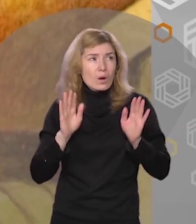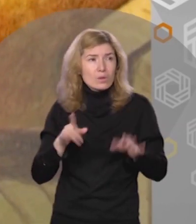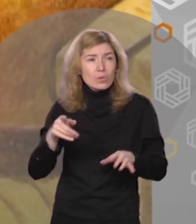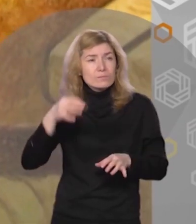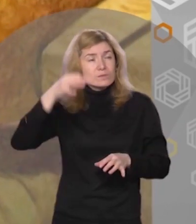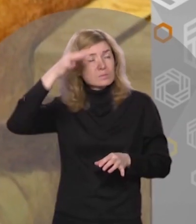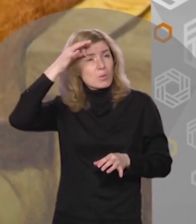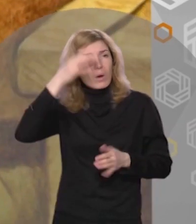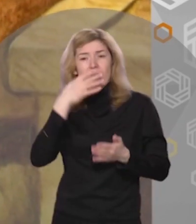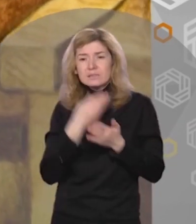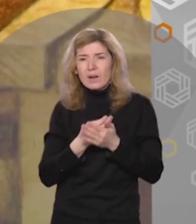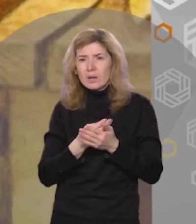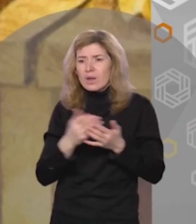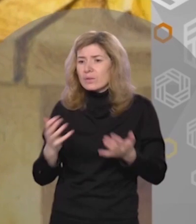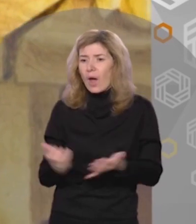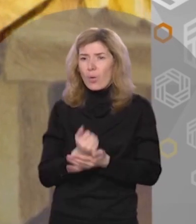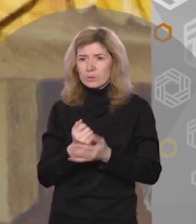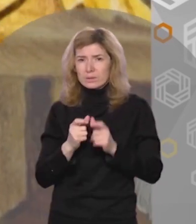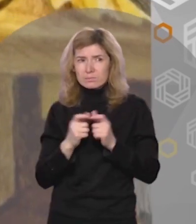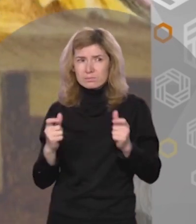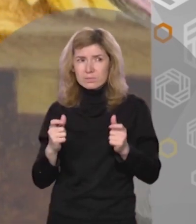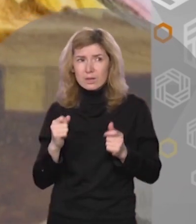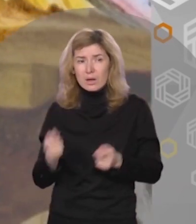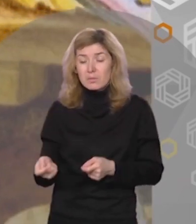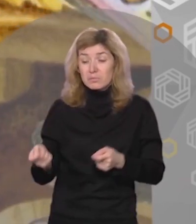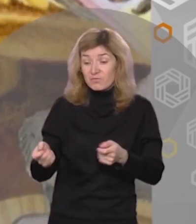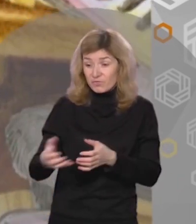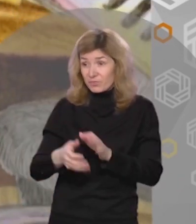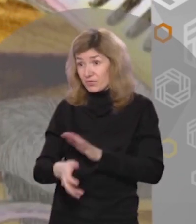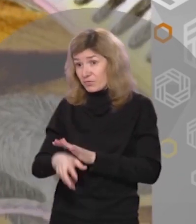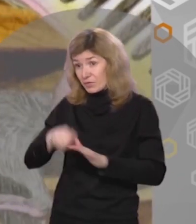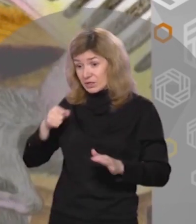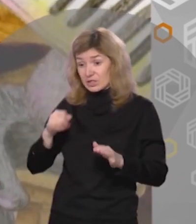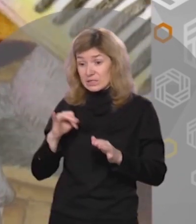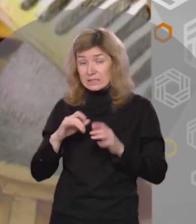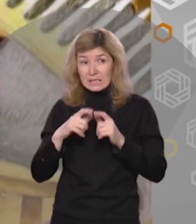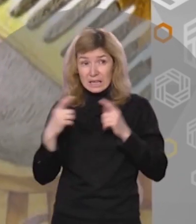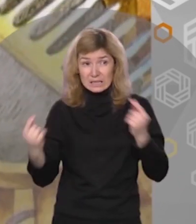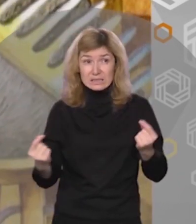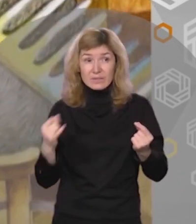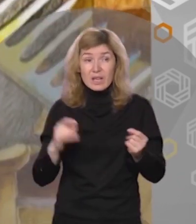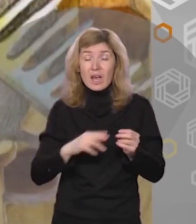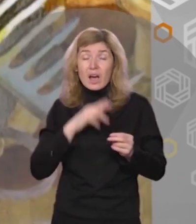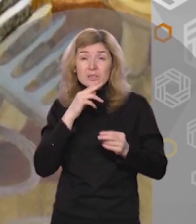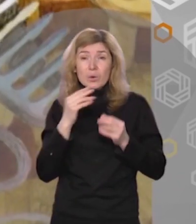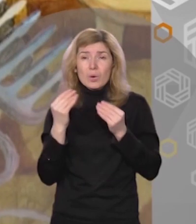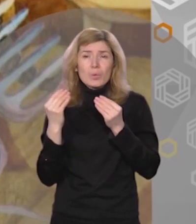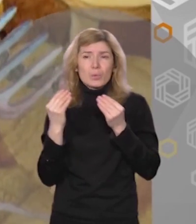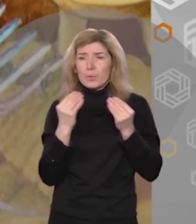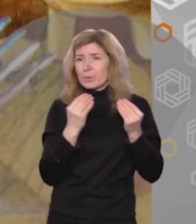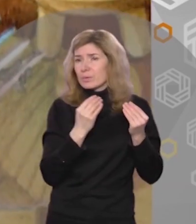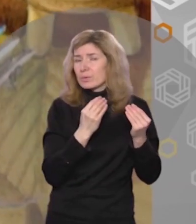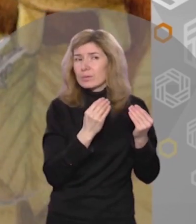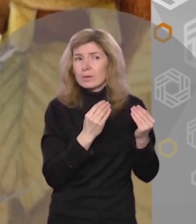-то он вспомнил о своей осенней находке. Вытащил расческу из вороха сухих листьев в углу и осторожно дунул